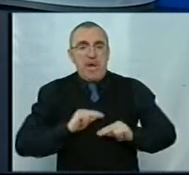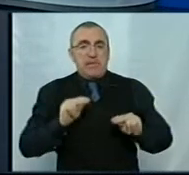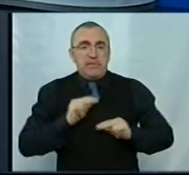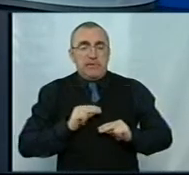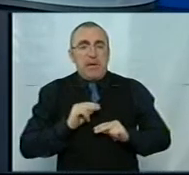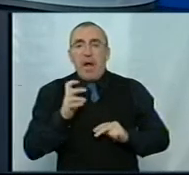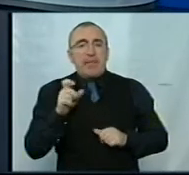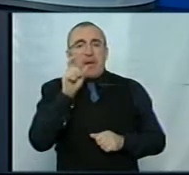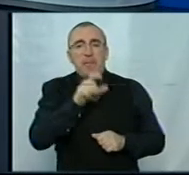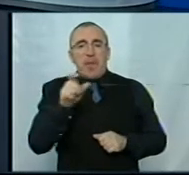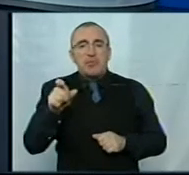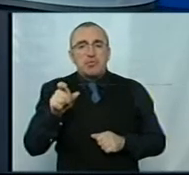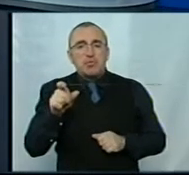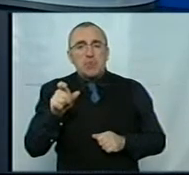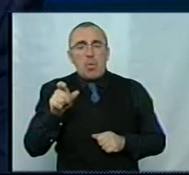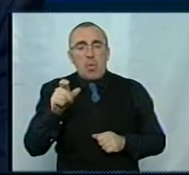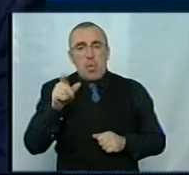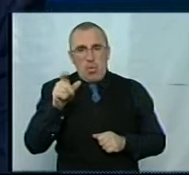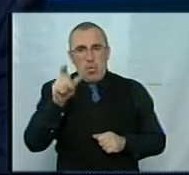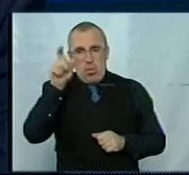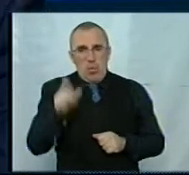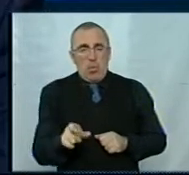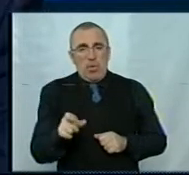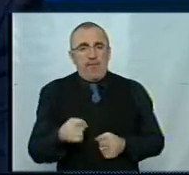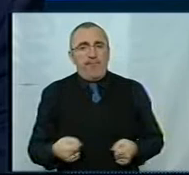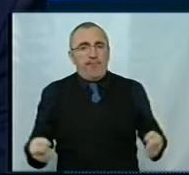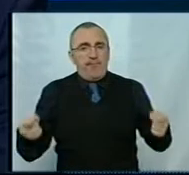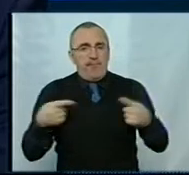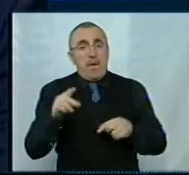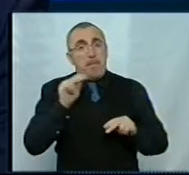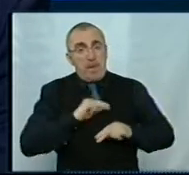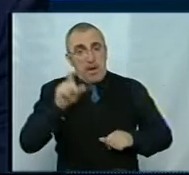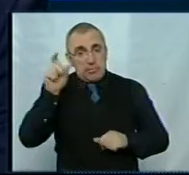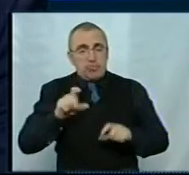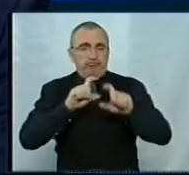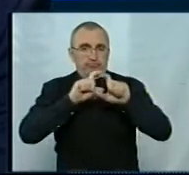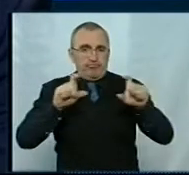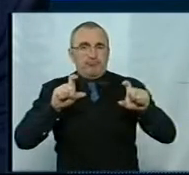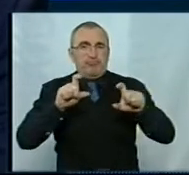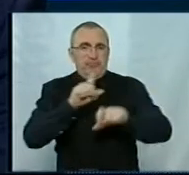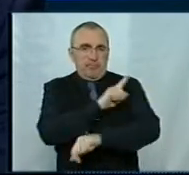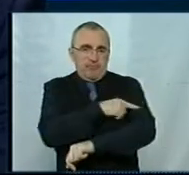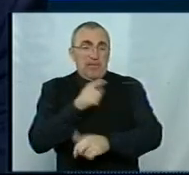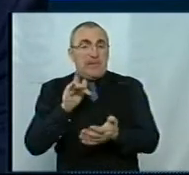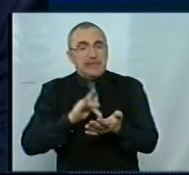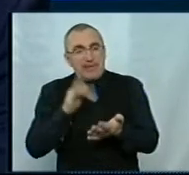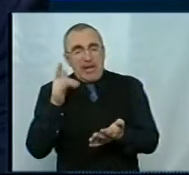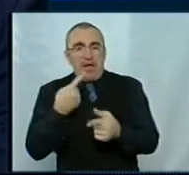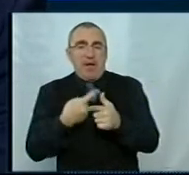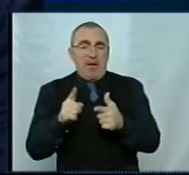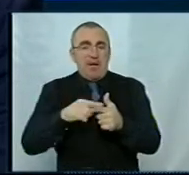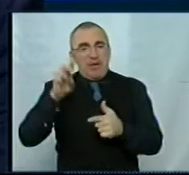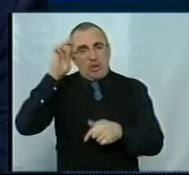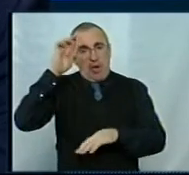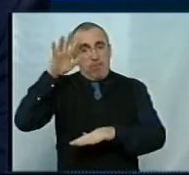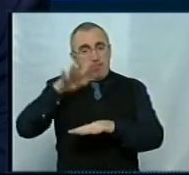а не персоналі людини. Тобто мова є у відповідністі... Що це працівник такої-то медичної установи? А якщо цей центр або навіть державний